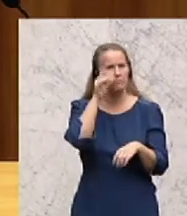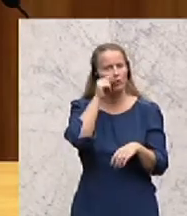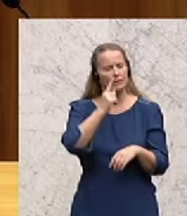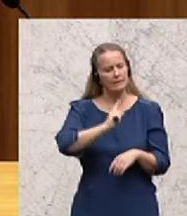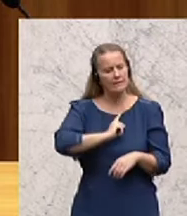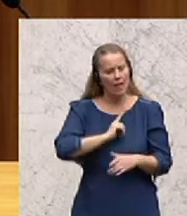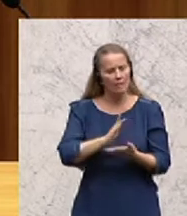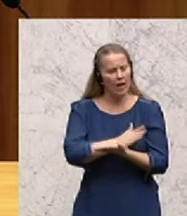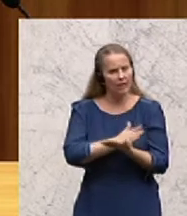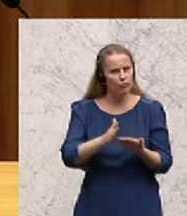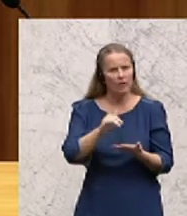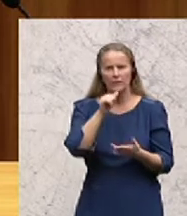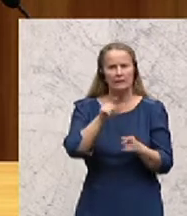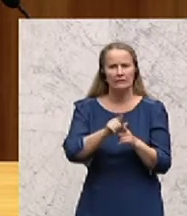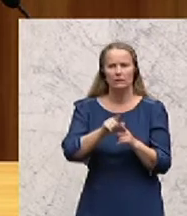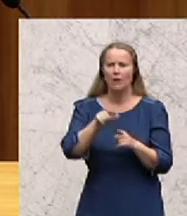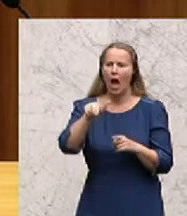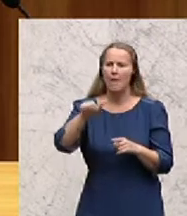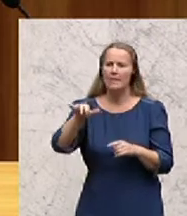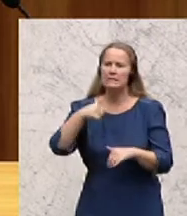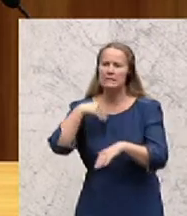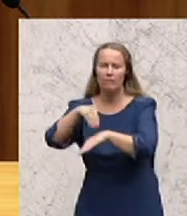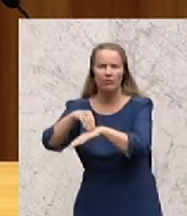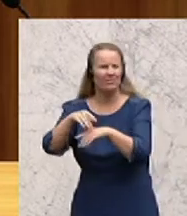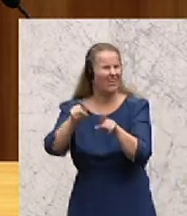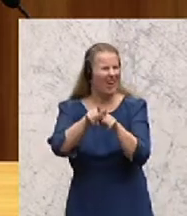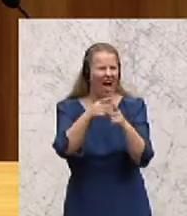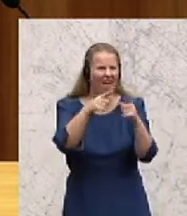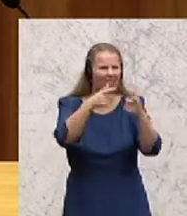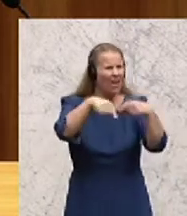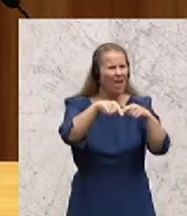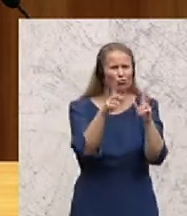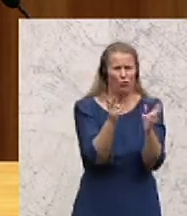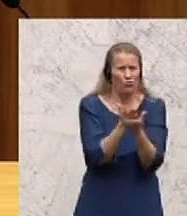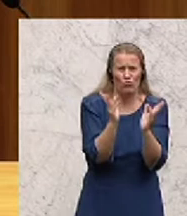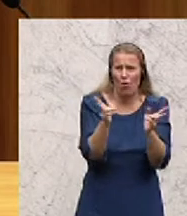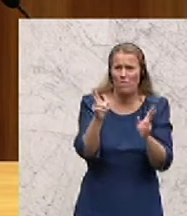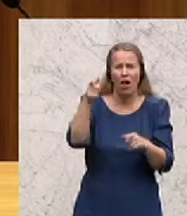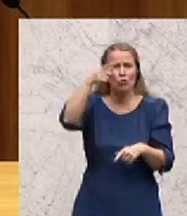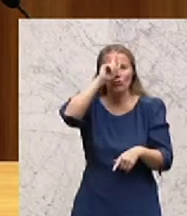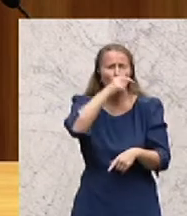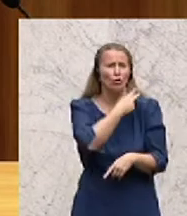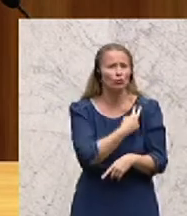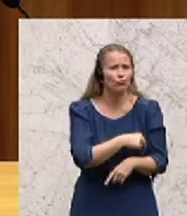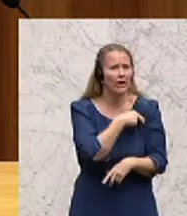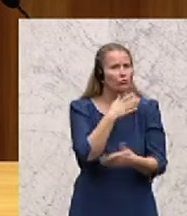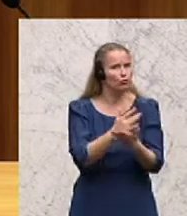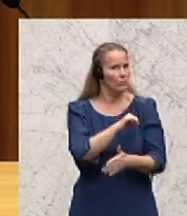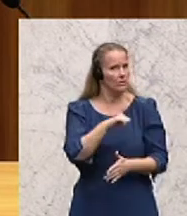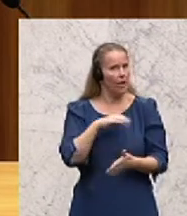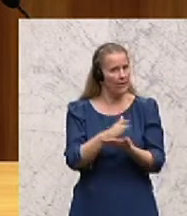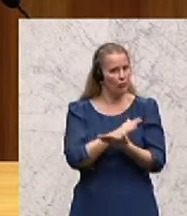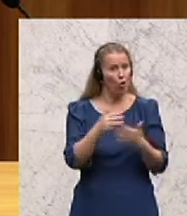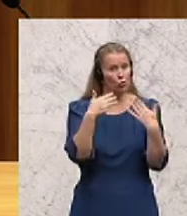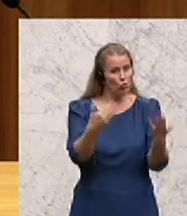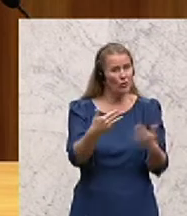darüber zu entscheiden, wie in vielen anderen Ländern auch, in Deutschland ist es gang und gäbe, auch in der Schweiz, selbst darüber zu entscheiden, nach